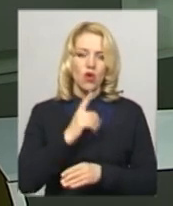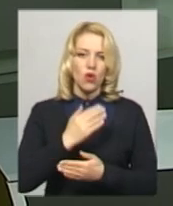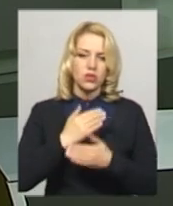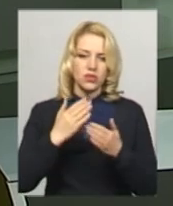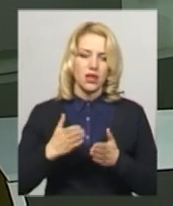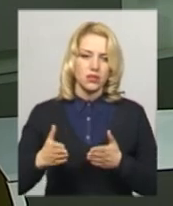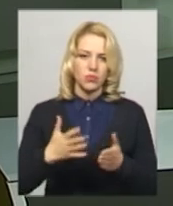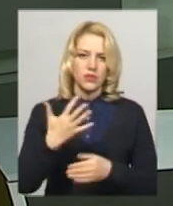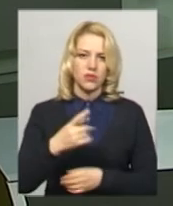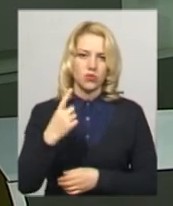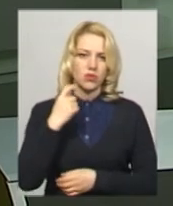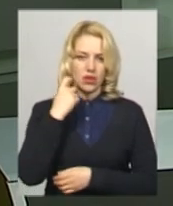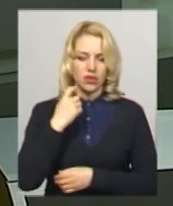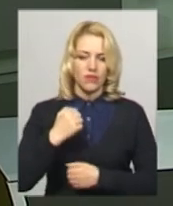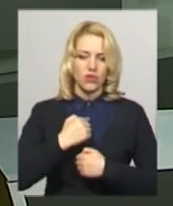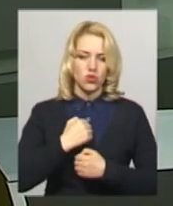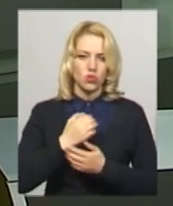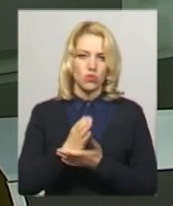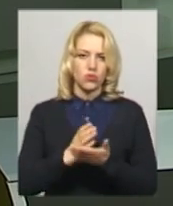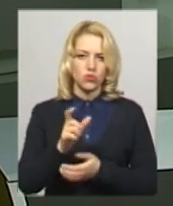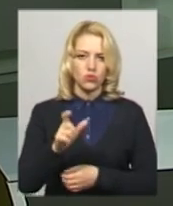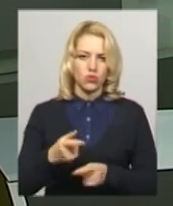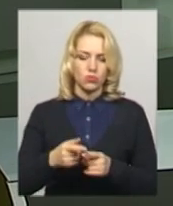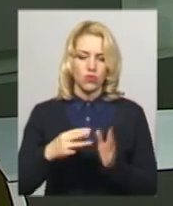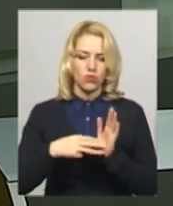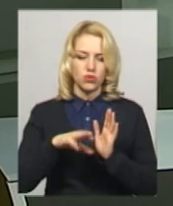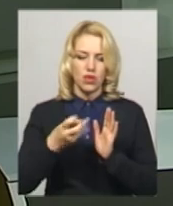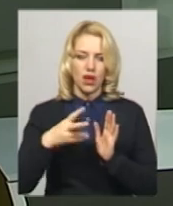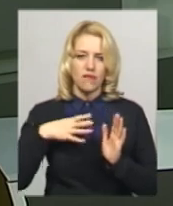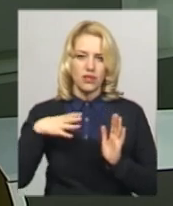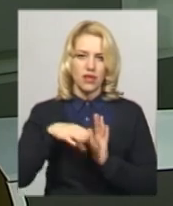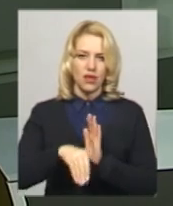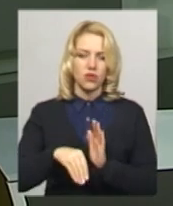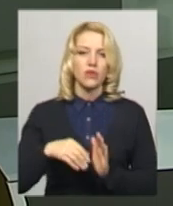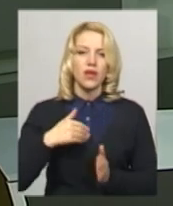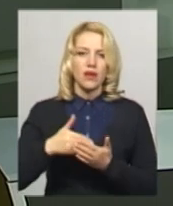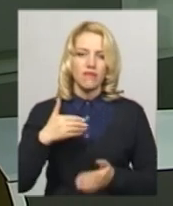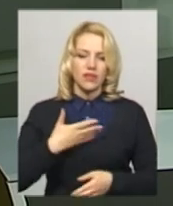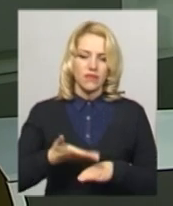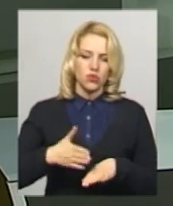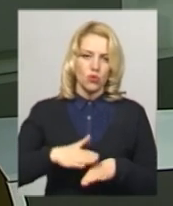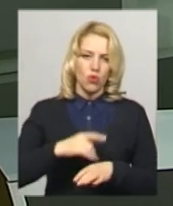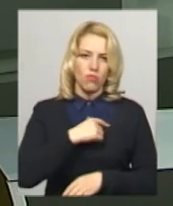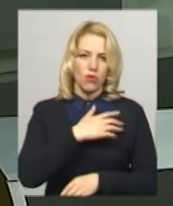-річний військовослужбовець 8 травня загинул від важкого поранення під час обстрілу в Донецькій області.